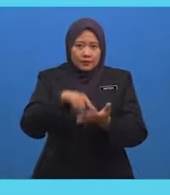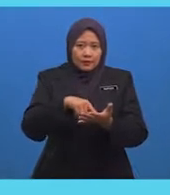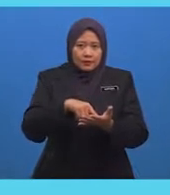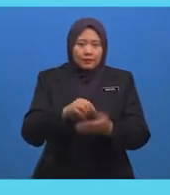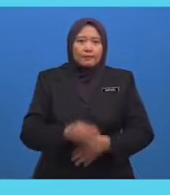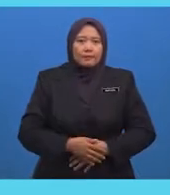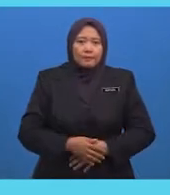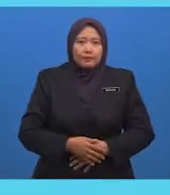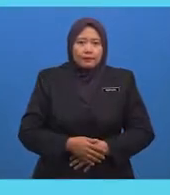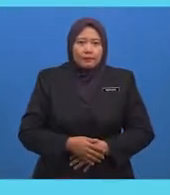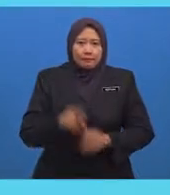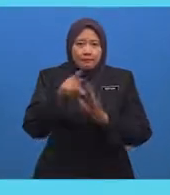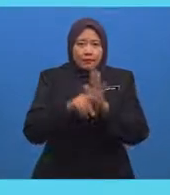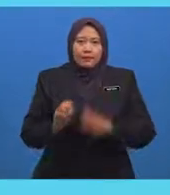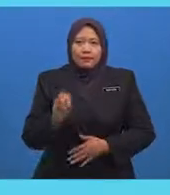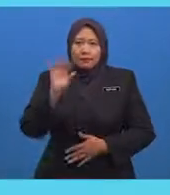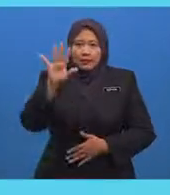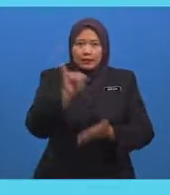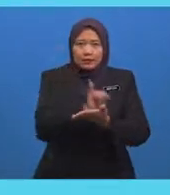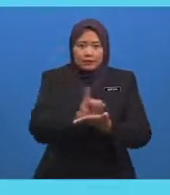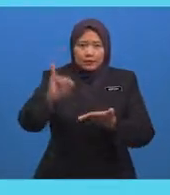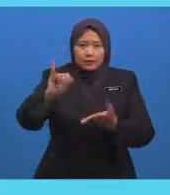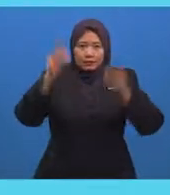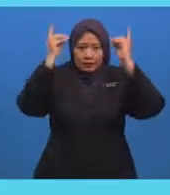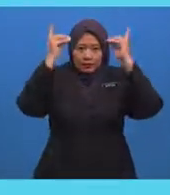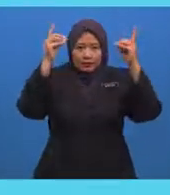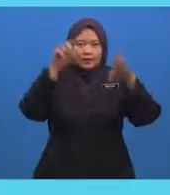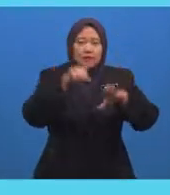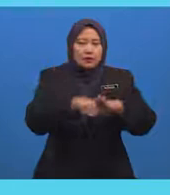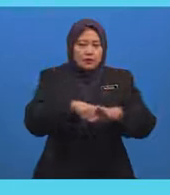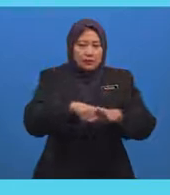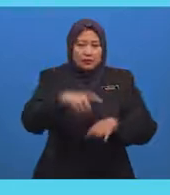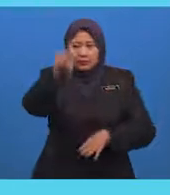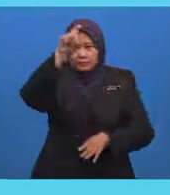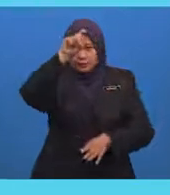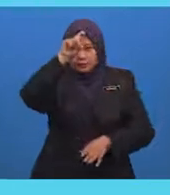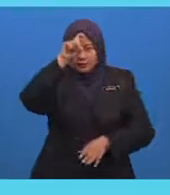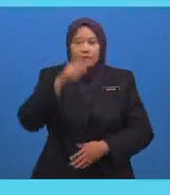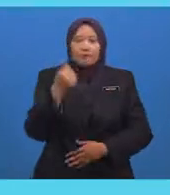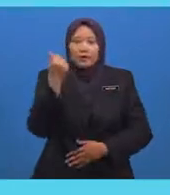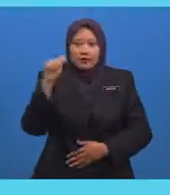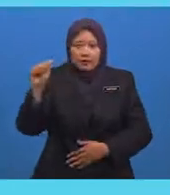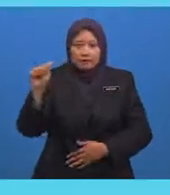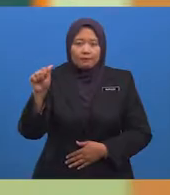Perkembangan institusi pendidikan di Mesir pada abad ke-8 Masihi